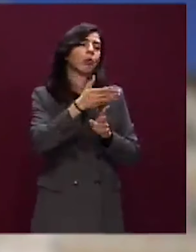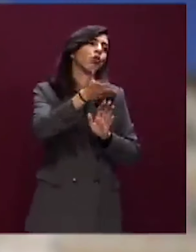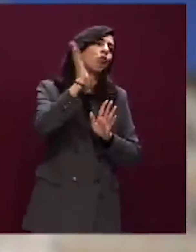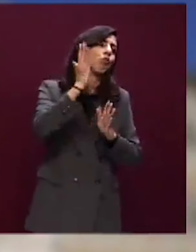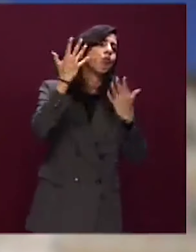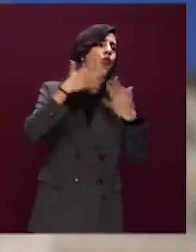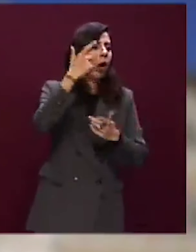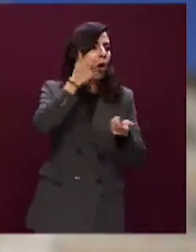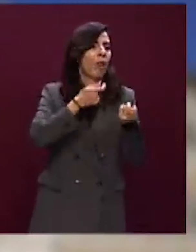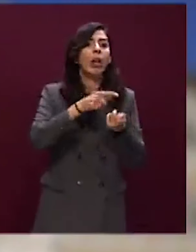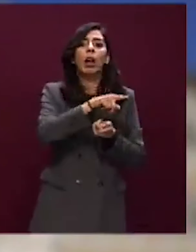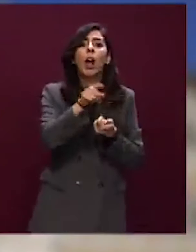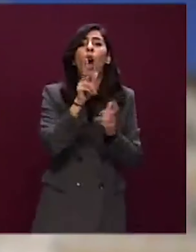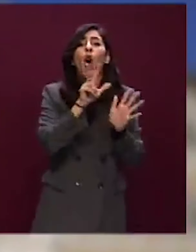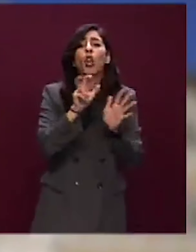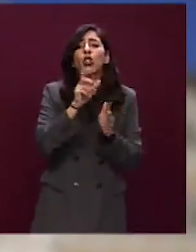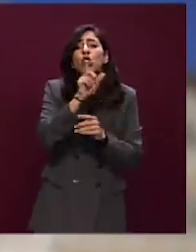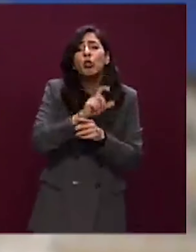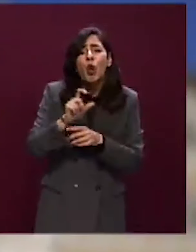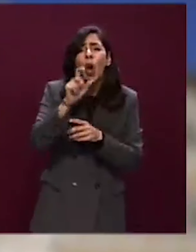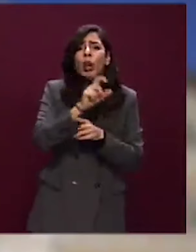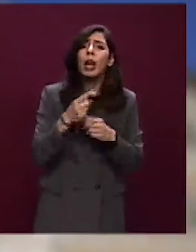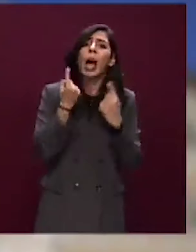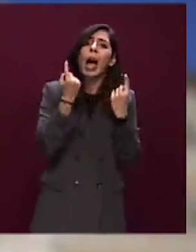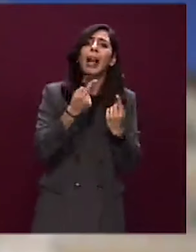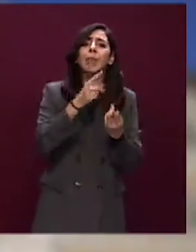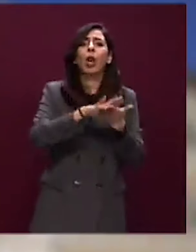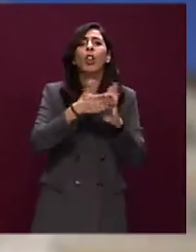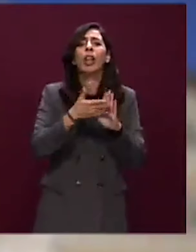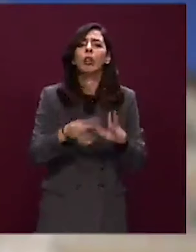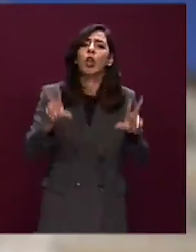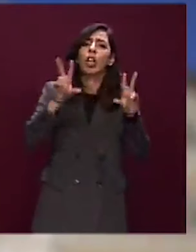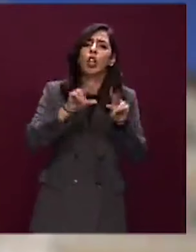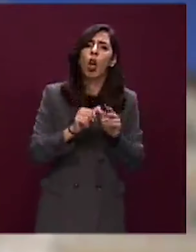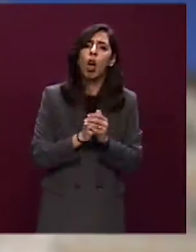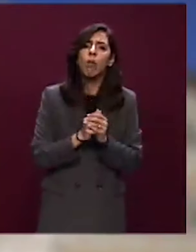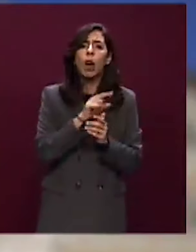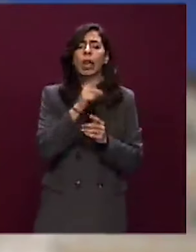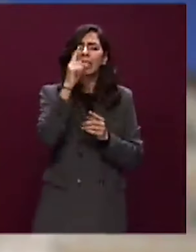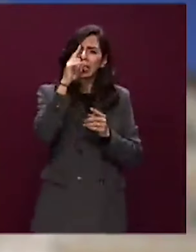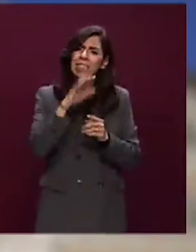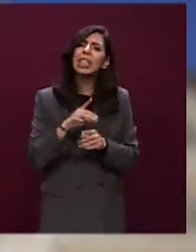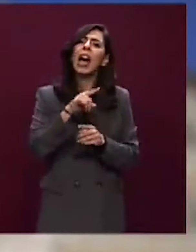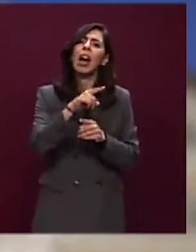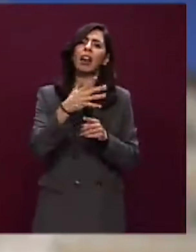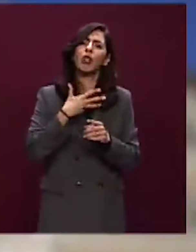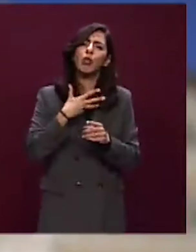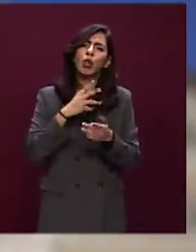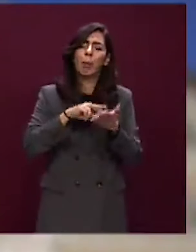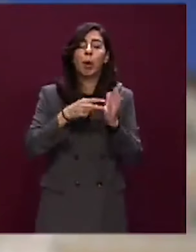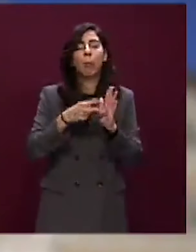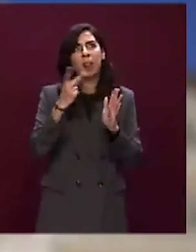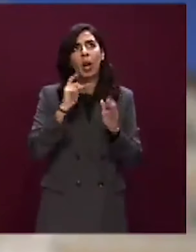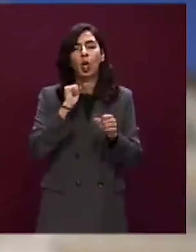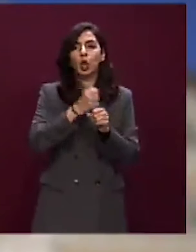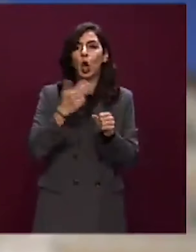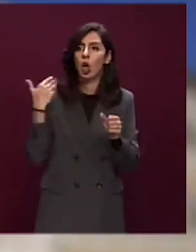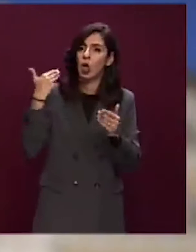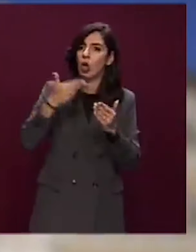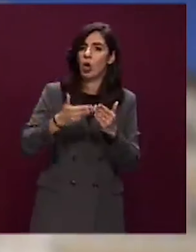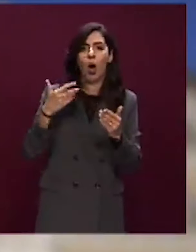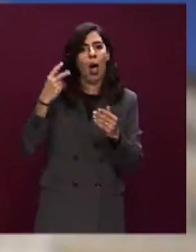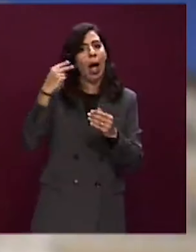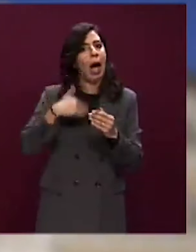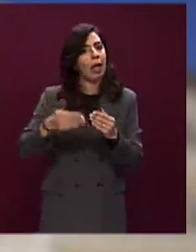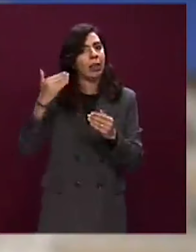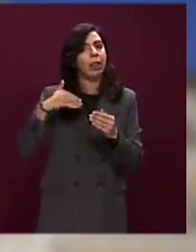aspettano il rinnovo del contratto? Ma voi sapete che c'è un problema storico, questo è vero, di organico delle